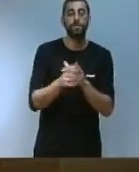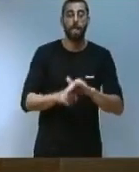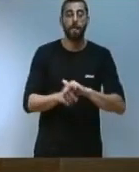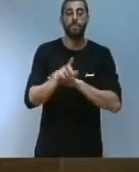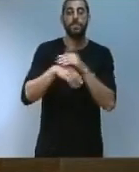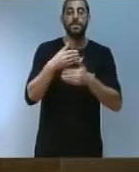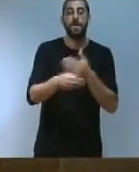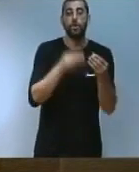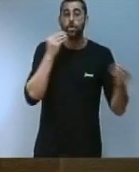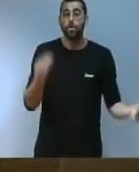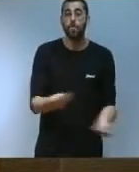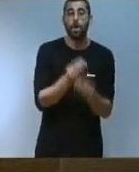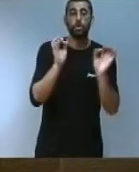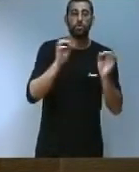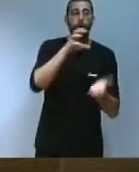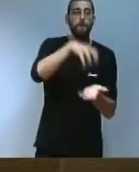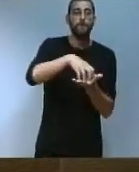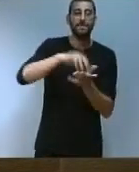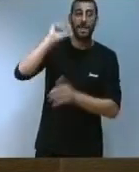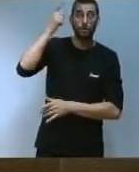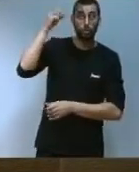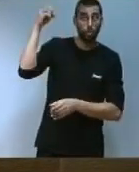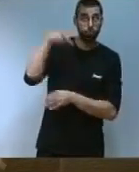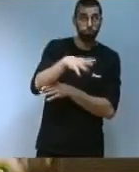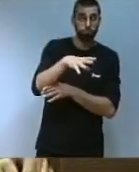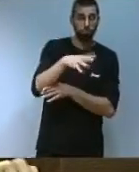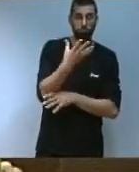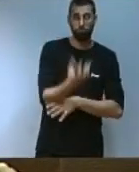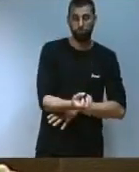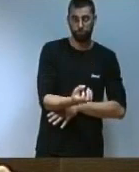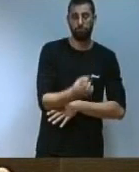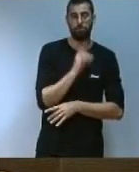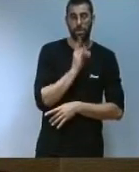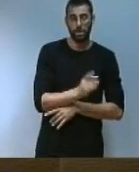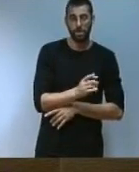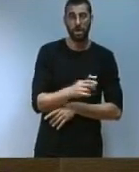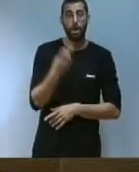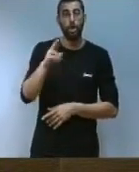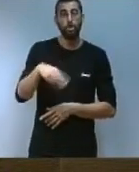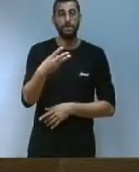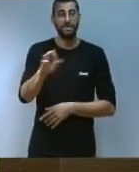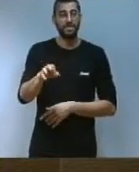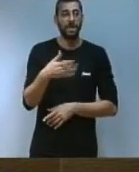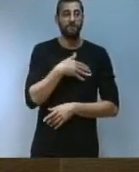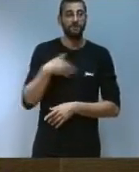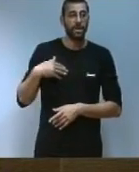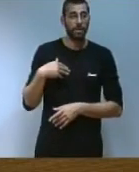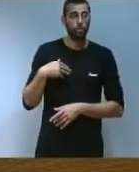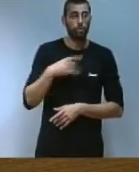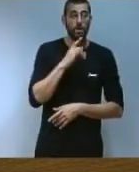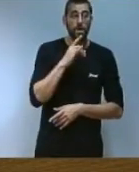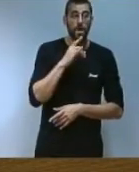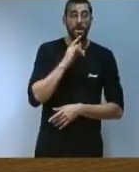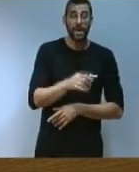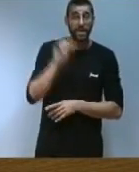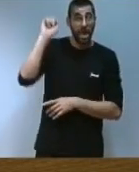de les plantes fotovoltaiques. Per a 2030 volem multiplicar per 20 la potència instal·lada actual en energia solar